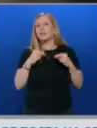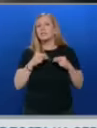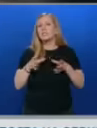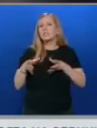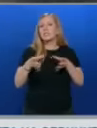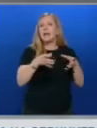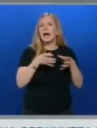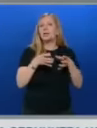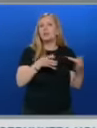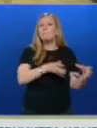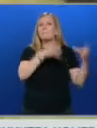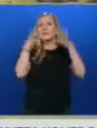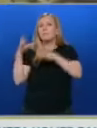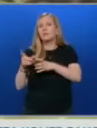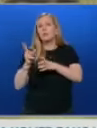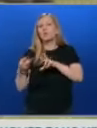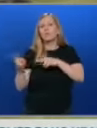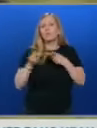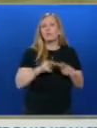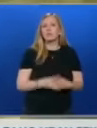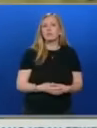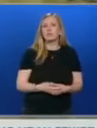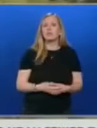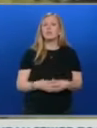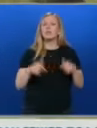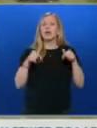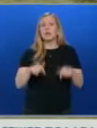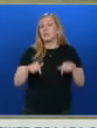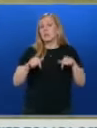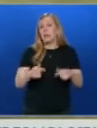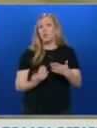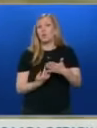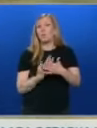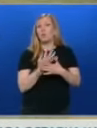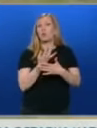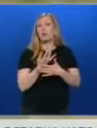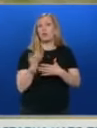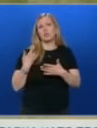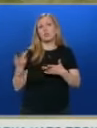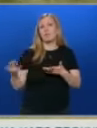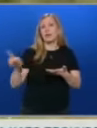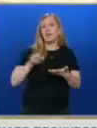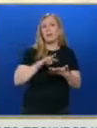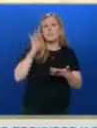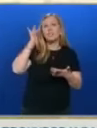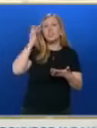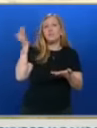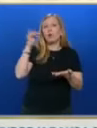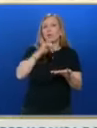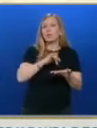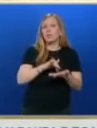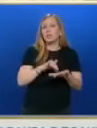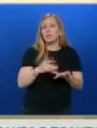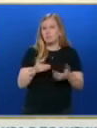преместено но би го върнал Днес като планицнат тези ще се върнат пак обратно Т.е. вие казвате, че ще върнете обратно в